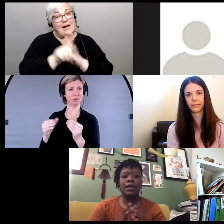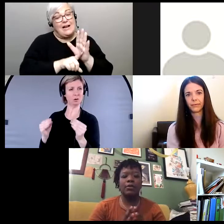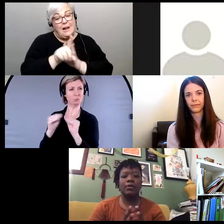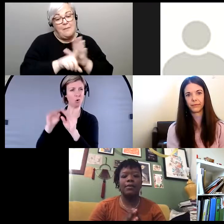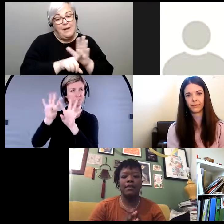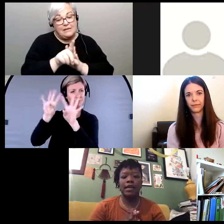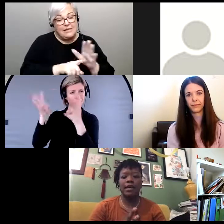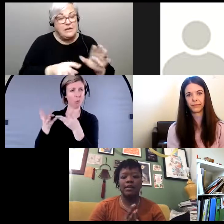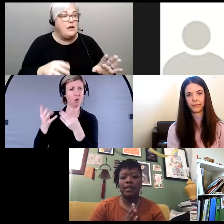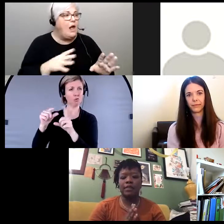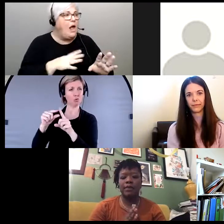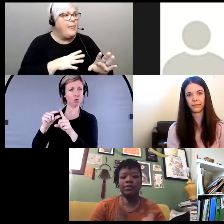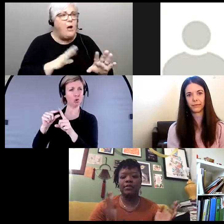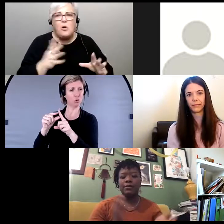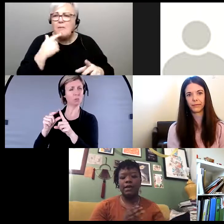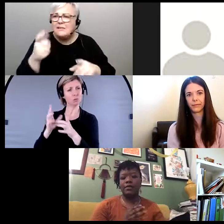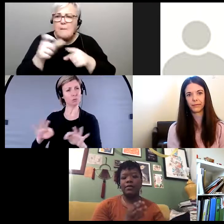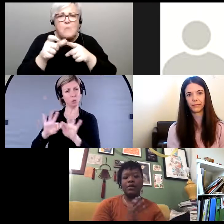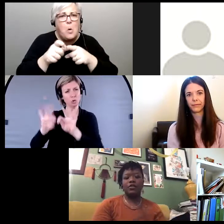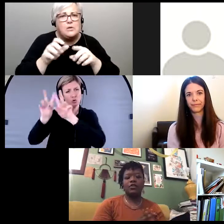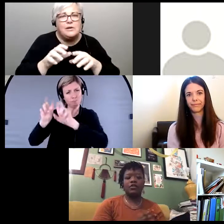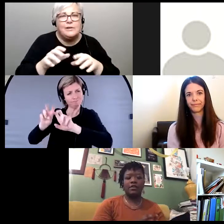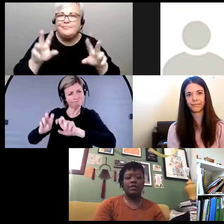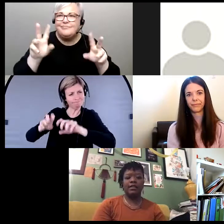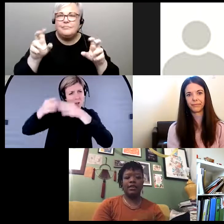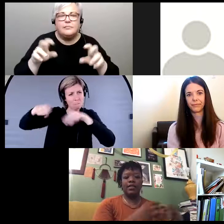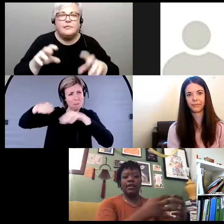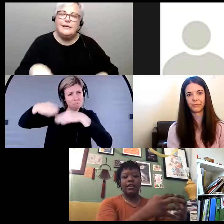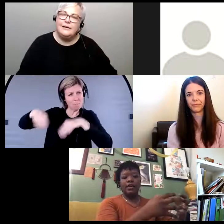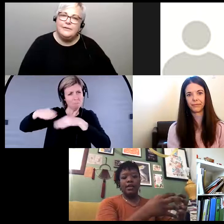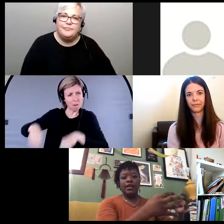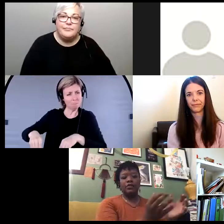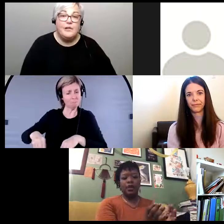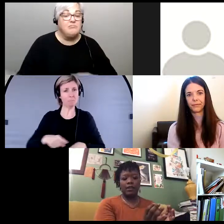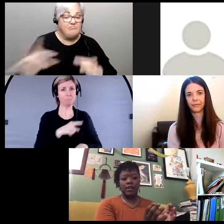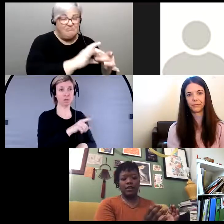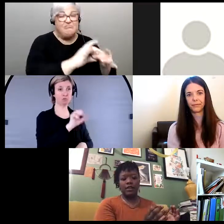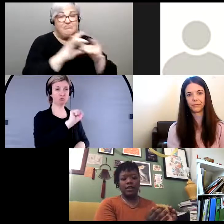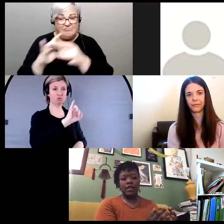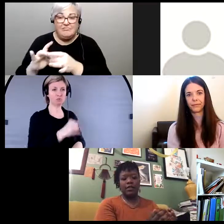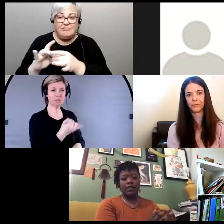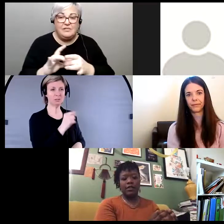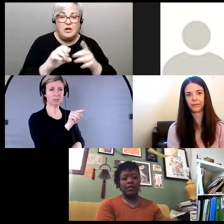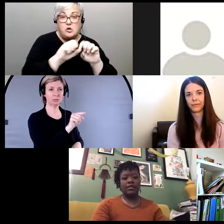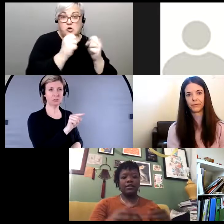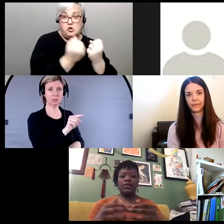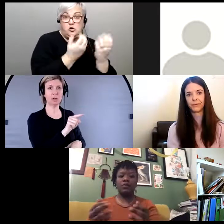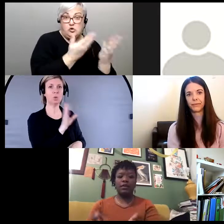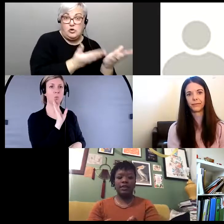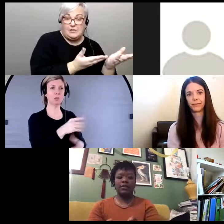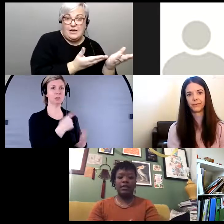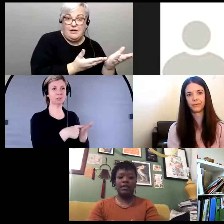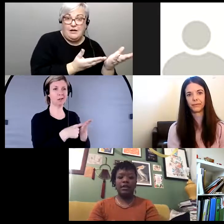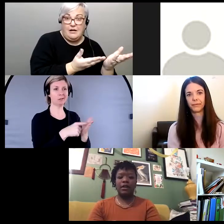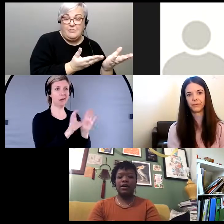il y a cette utilisation de mots très général mais il faut vraiment penser à cette interconnectivité la justice sociale c'est bon voici une